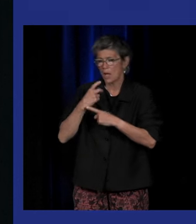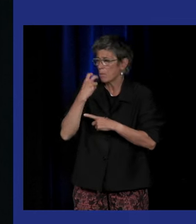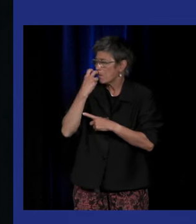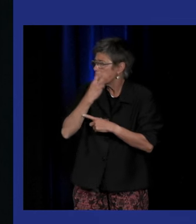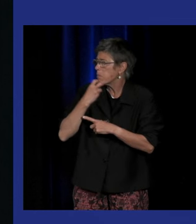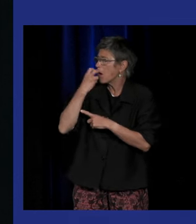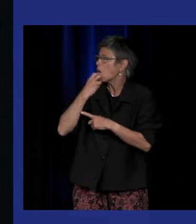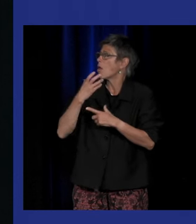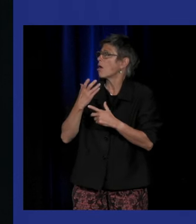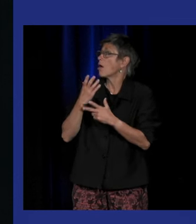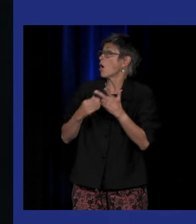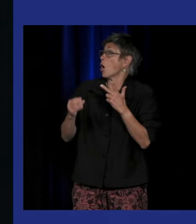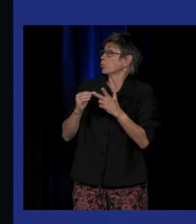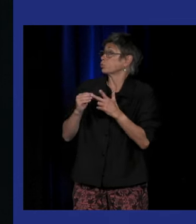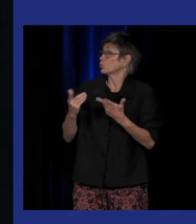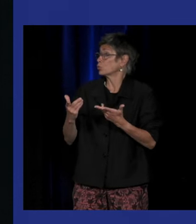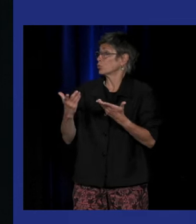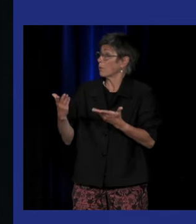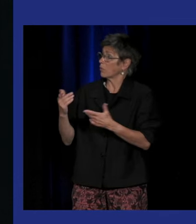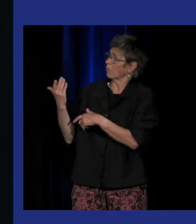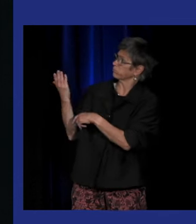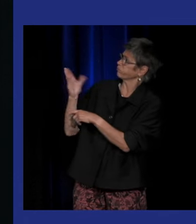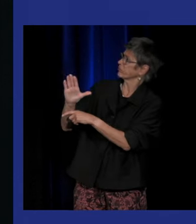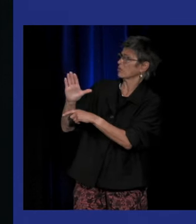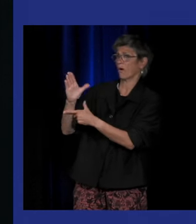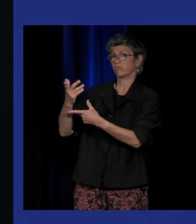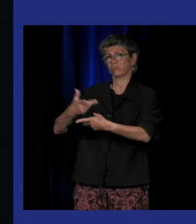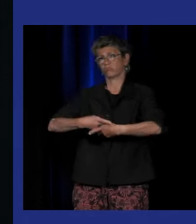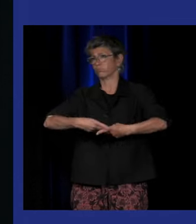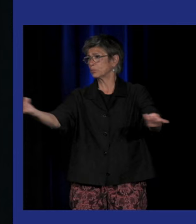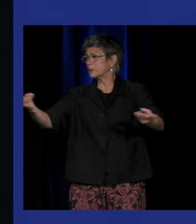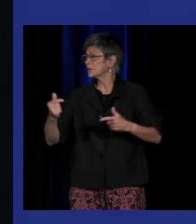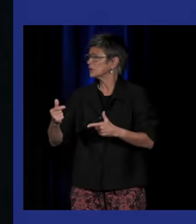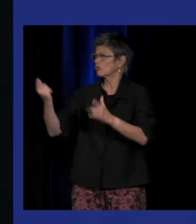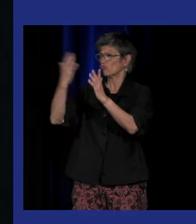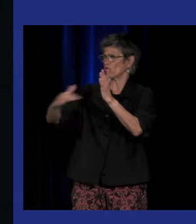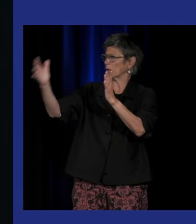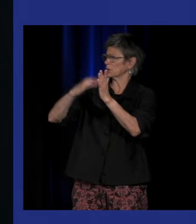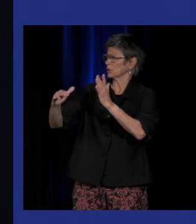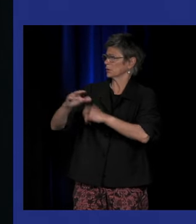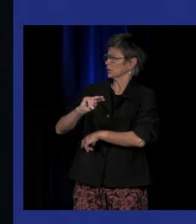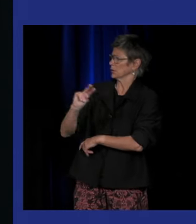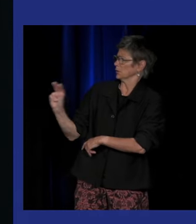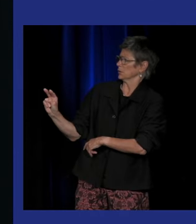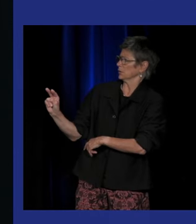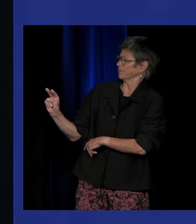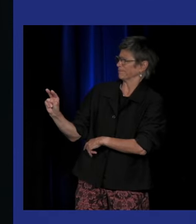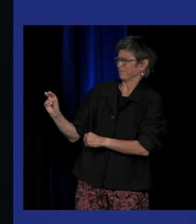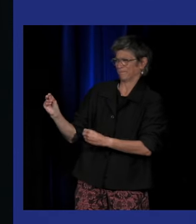le fait qu'on présente aujourd'hui sur la scène publique et sur la scène artistique de chants-signes ça